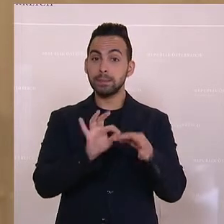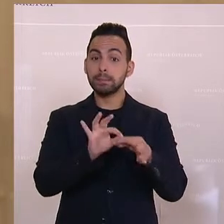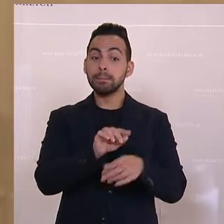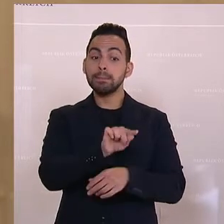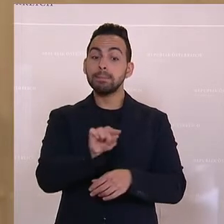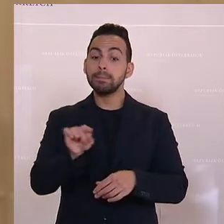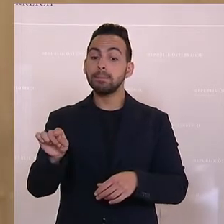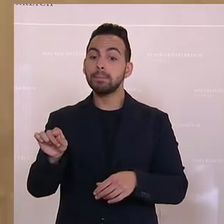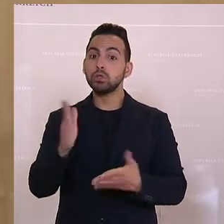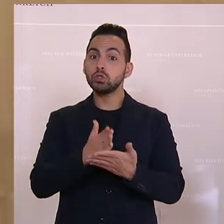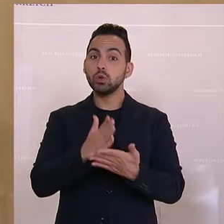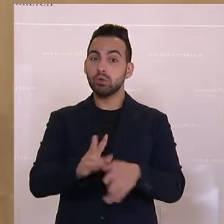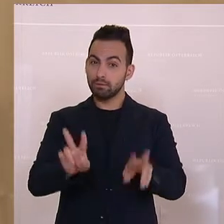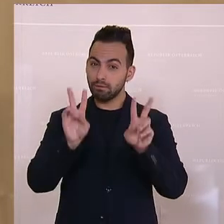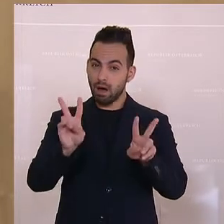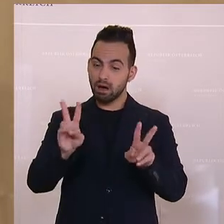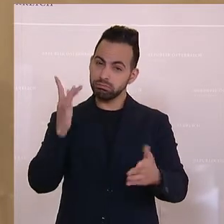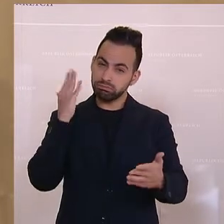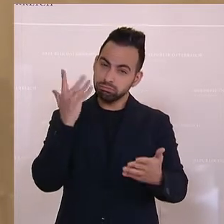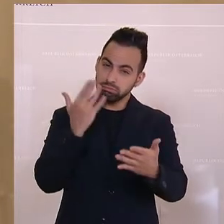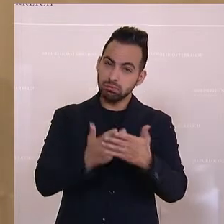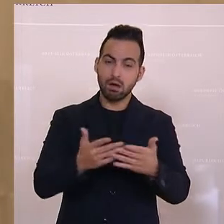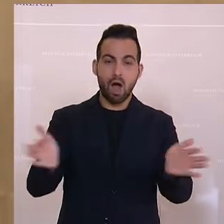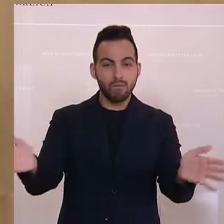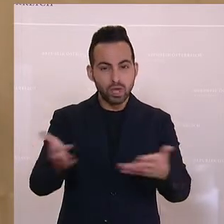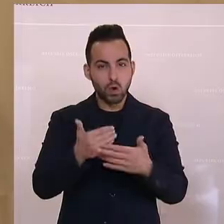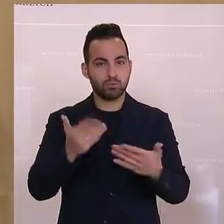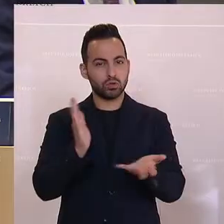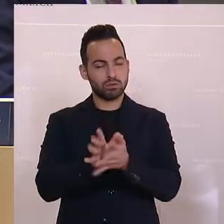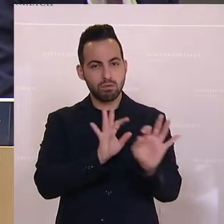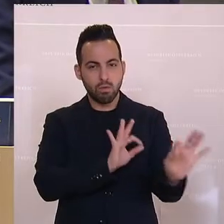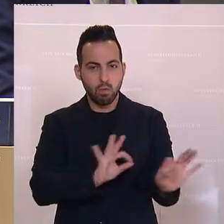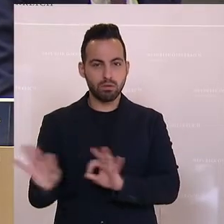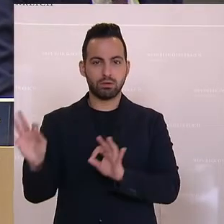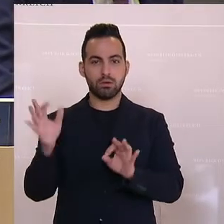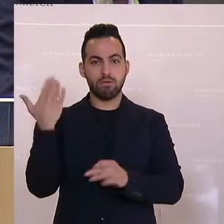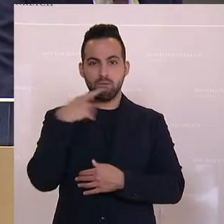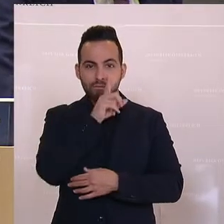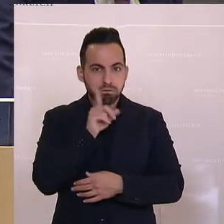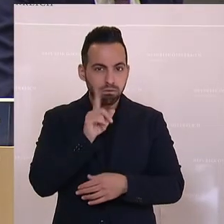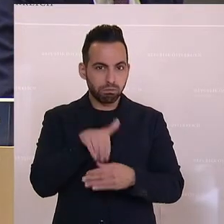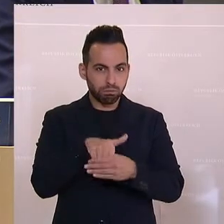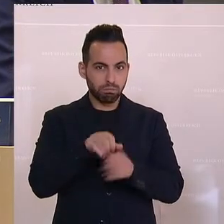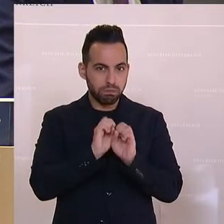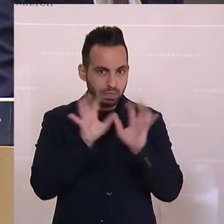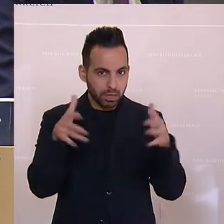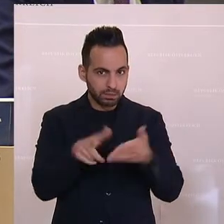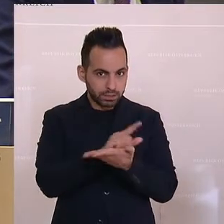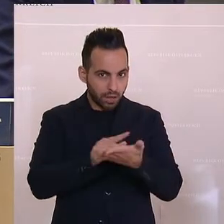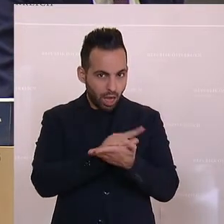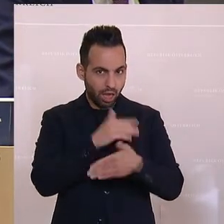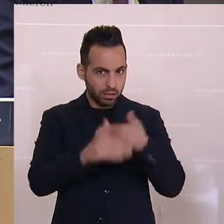die schon wirklich Wesentliches aufgeräumt haben, was gepfuscht worden ist in der Pandemiezeit,